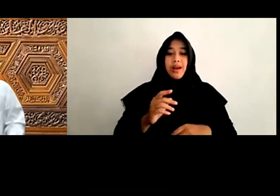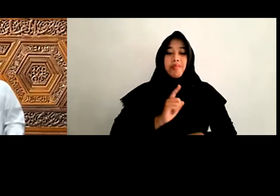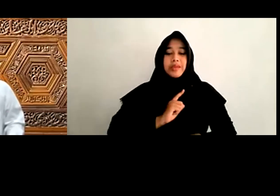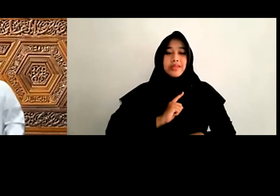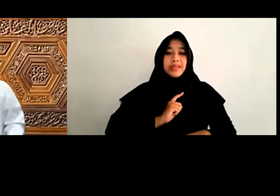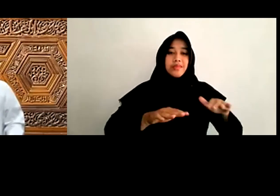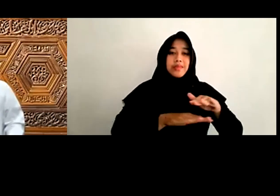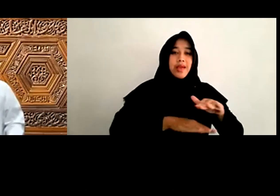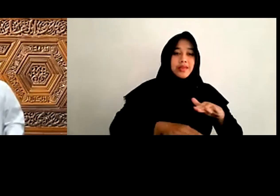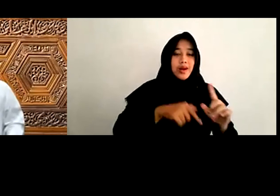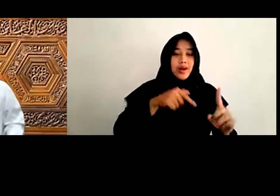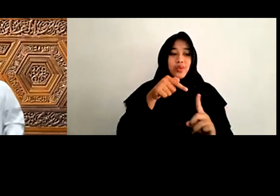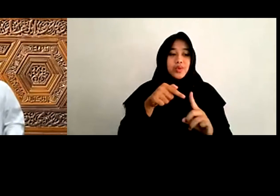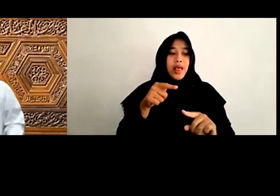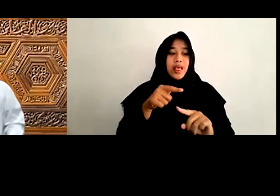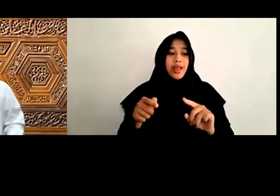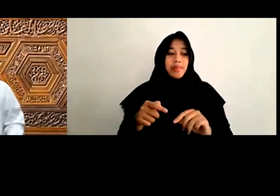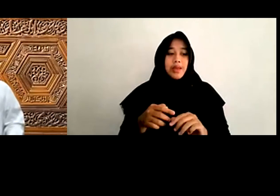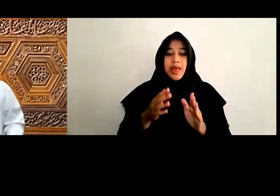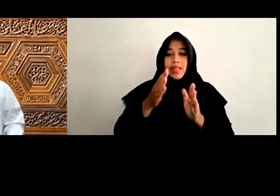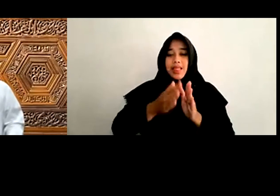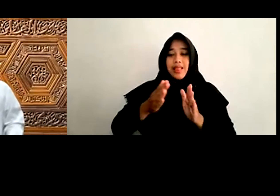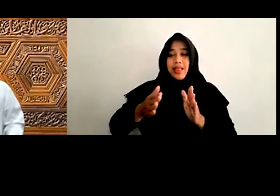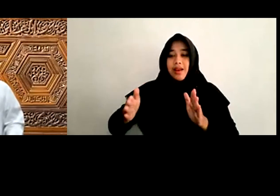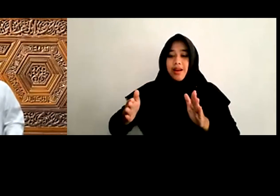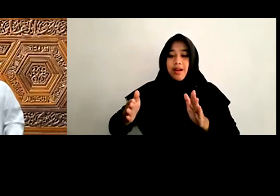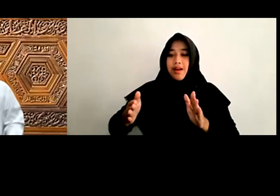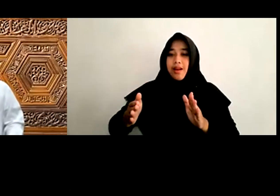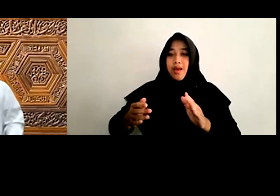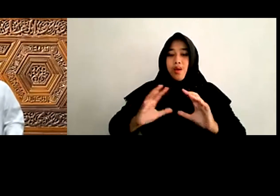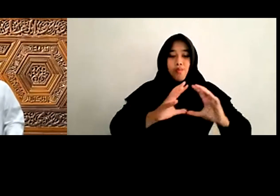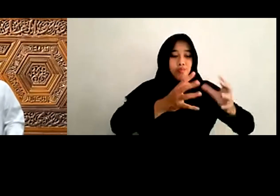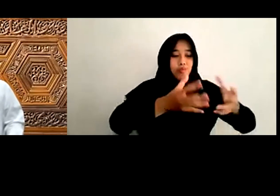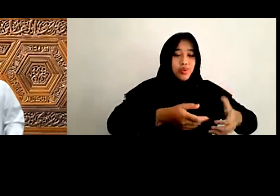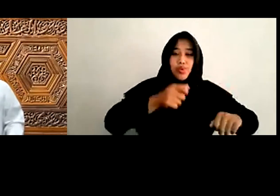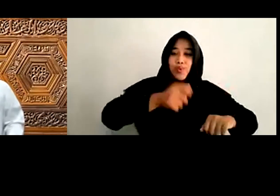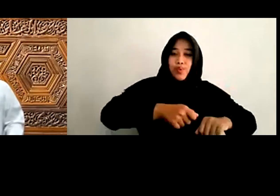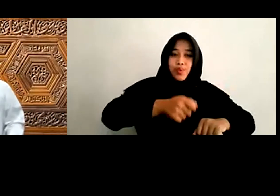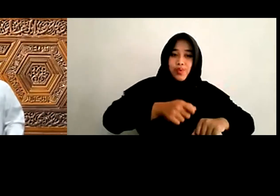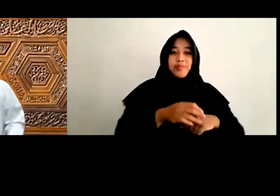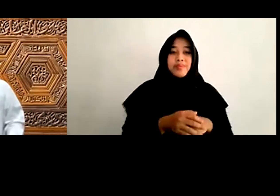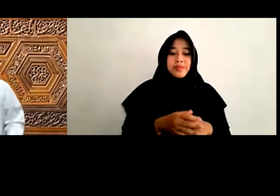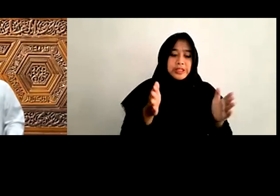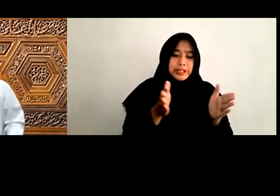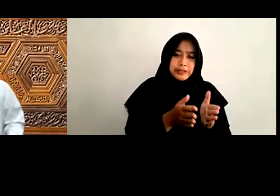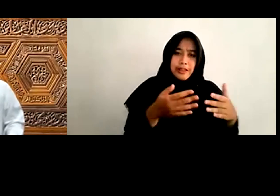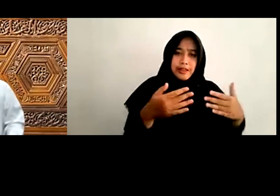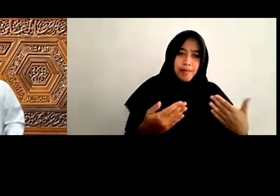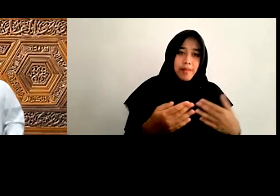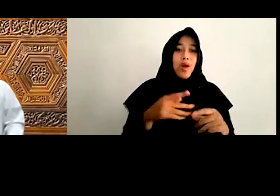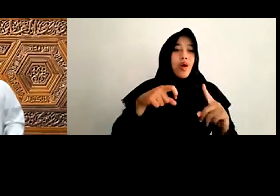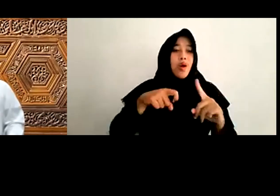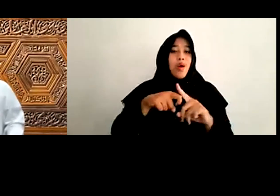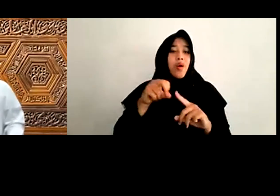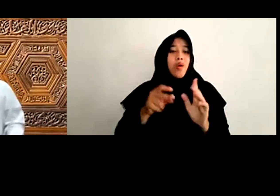Melainkan dalam tataran Produk hukum Partikular justiat Singkatnya Kontradiktif